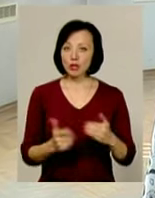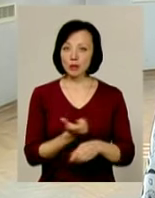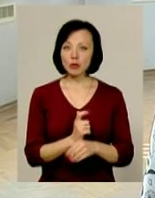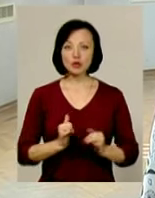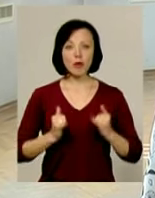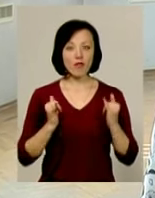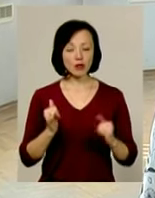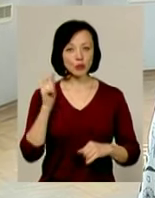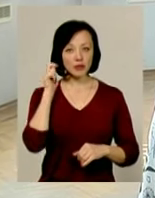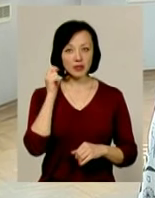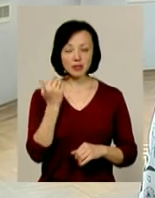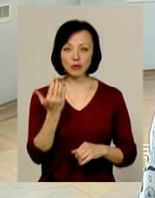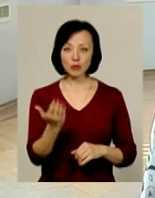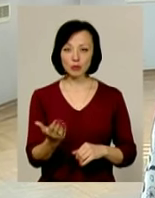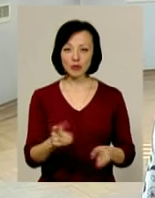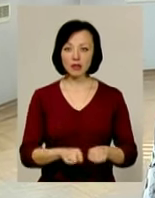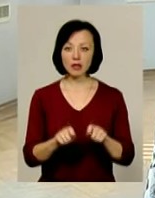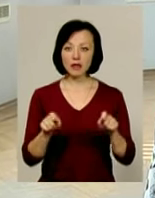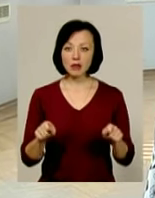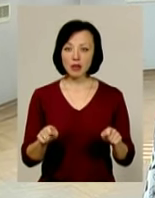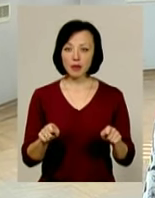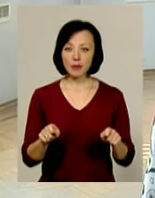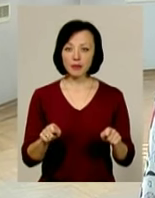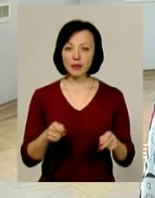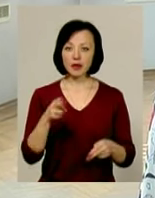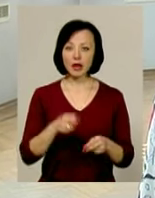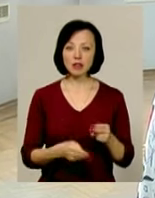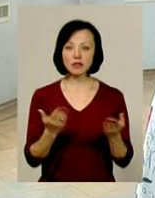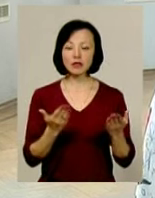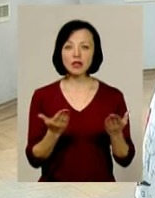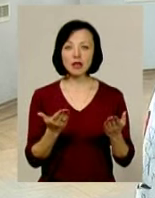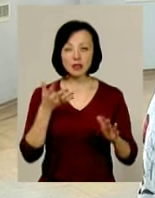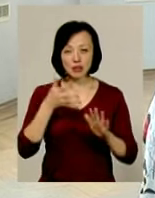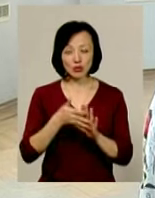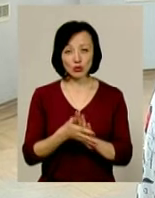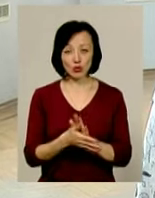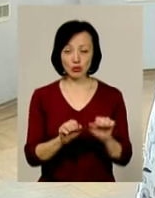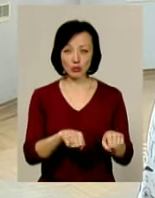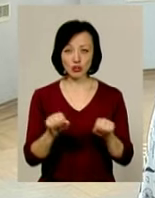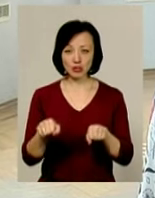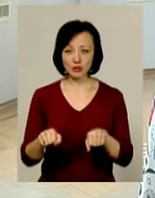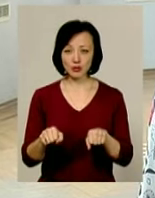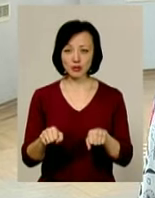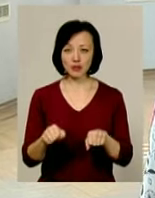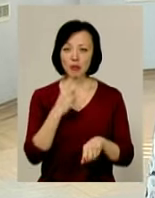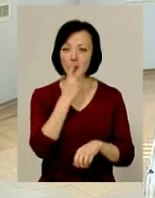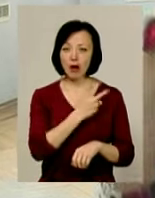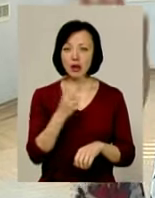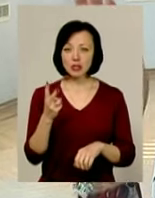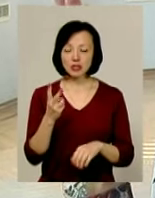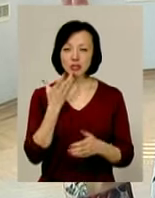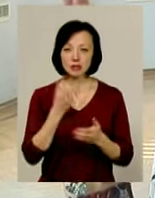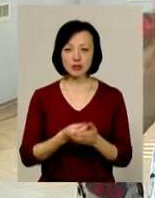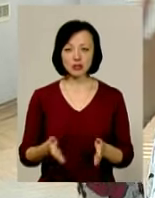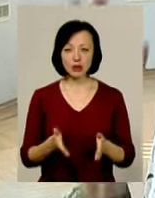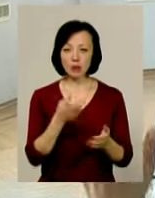більш поважної віці в тобі відкриваються нарешті твої якісь екстрасенсорні можливості бачити ясну свій